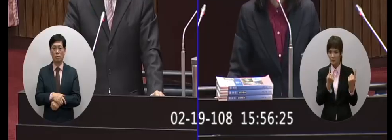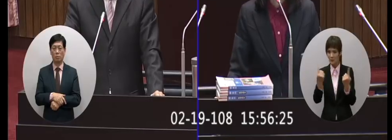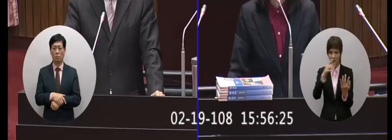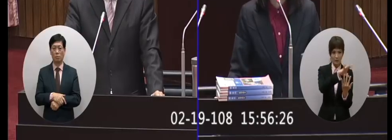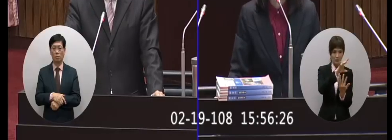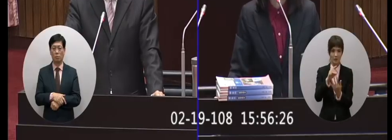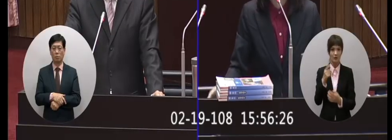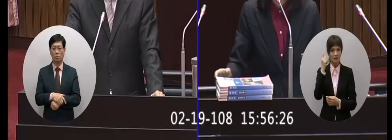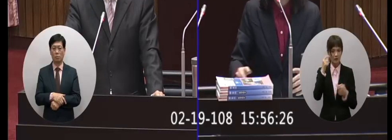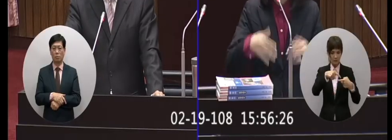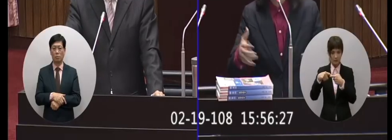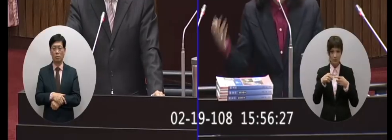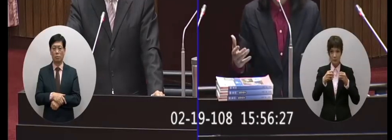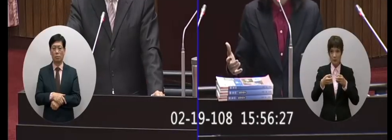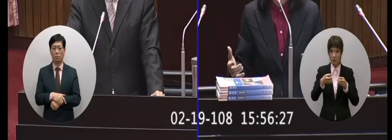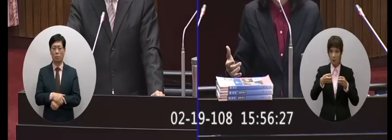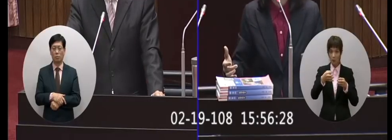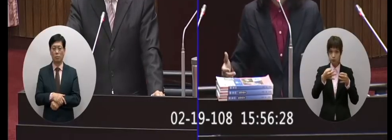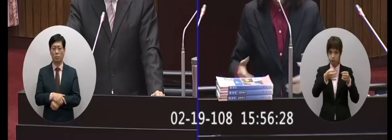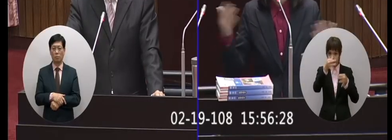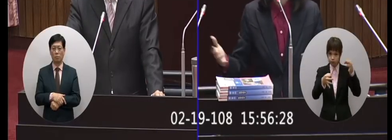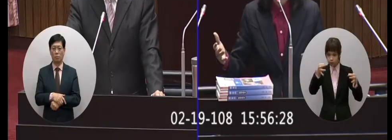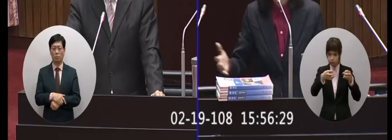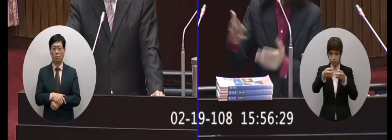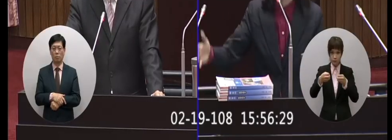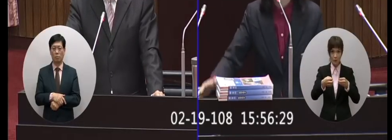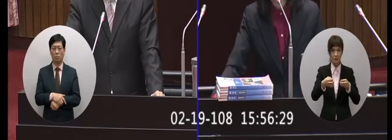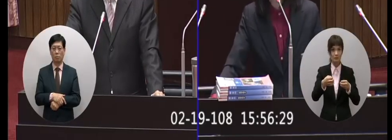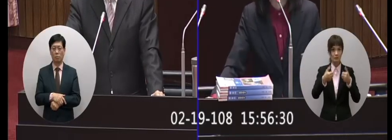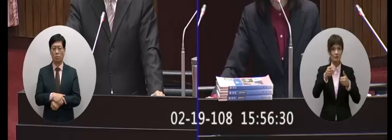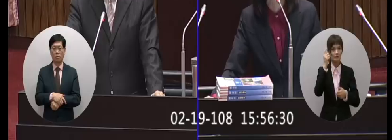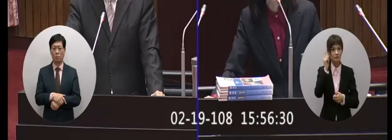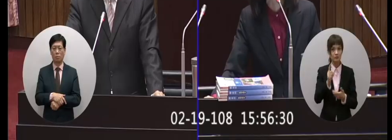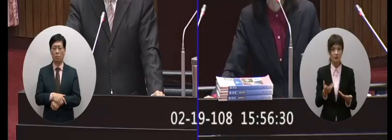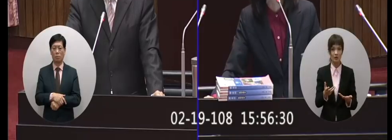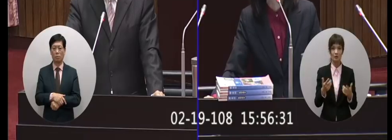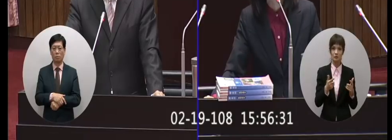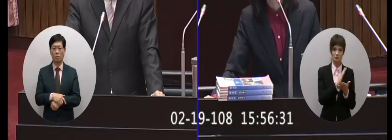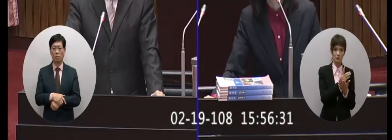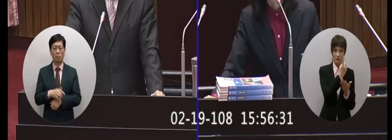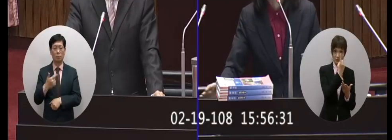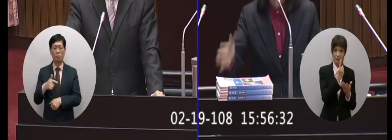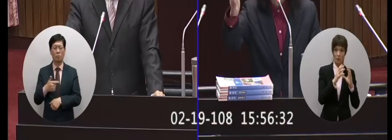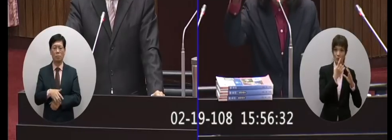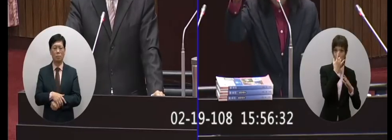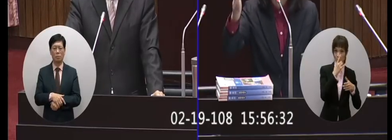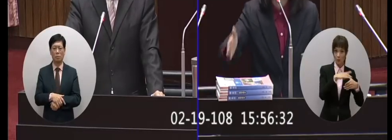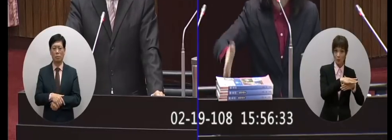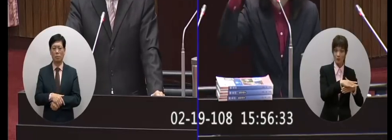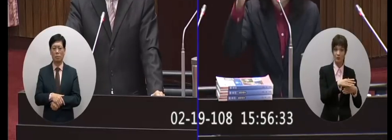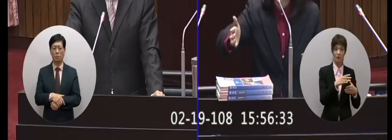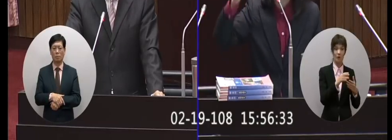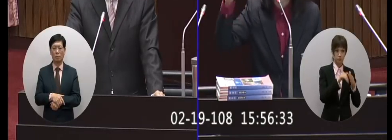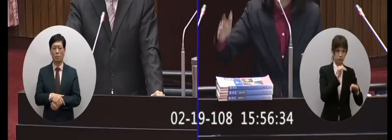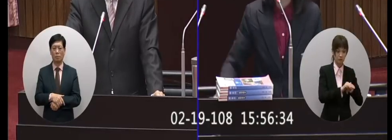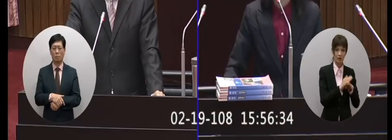什麼叫聯合議價你難道說一本完成了國文完成就國文去議價意思這樣子喔不是所以你告訴